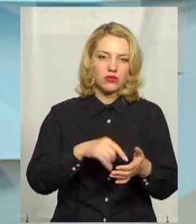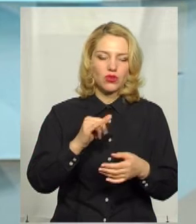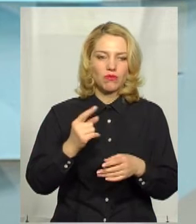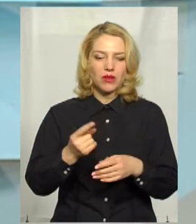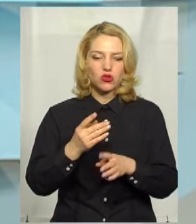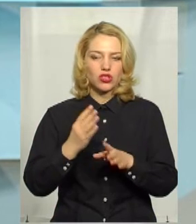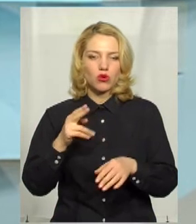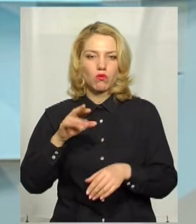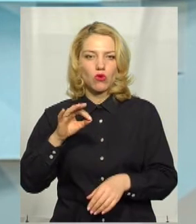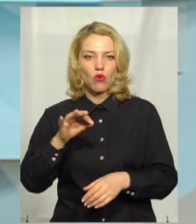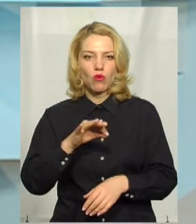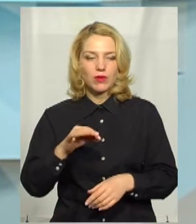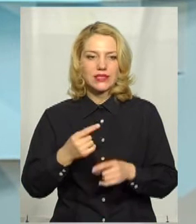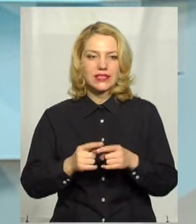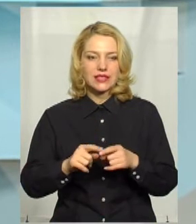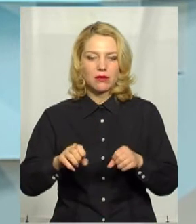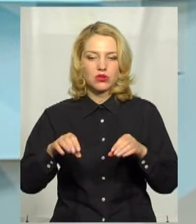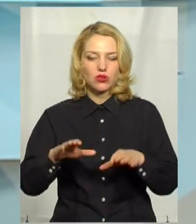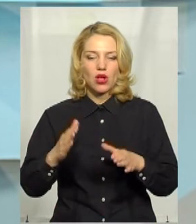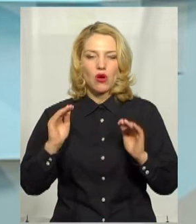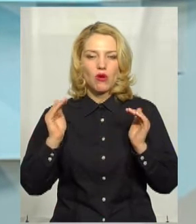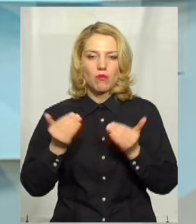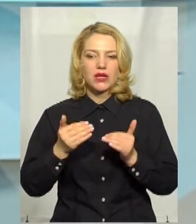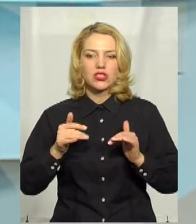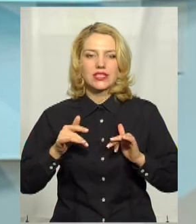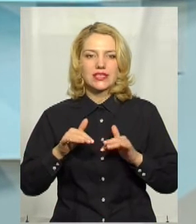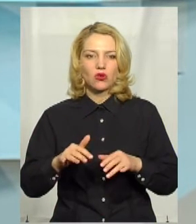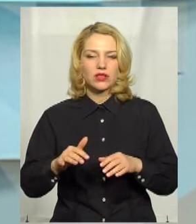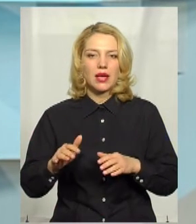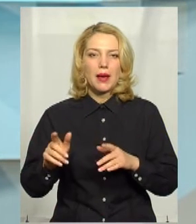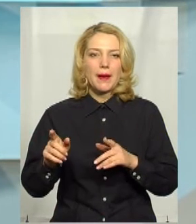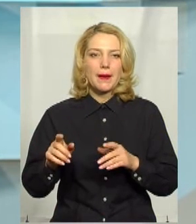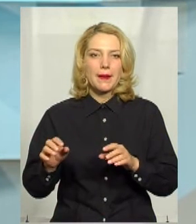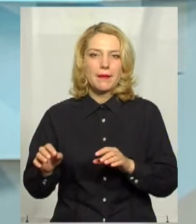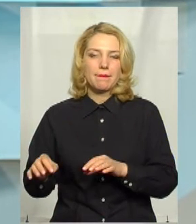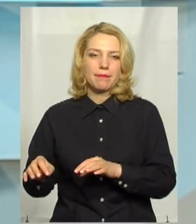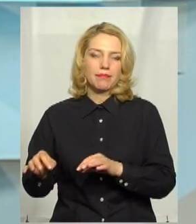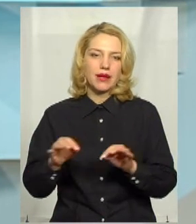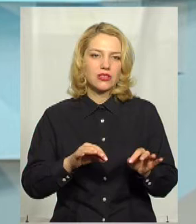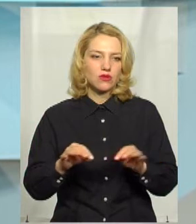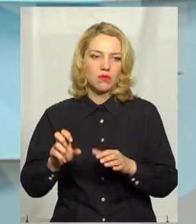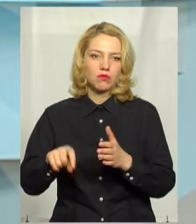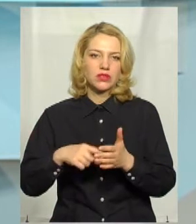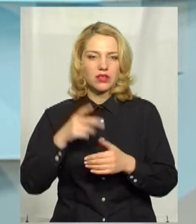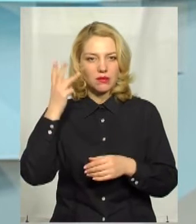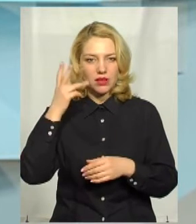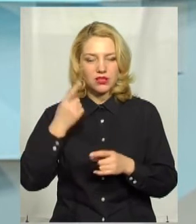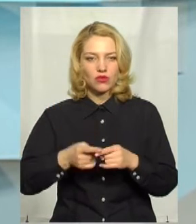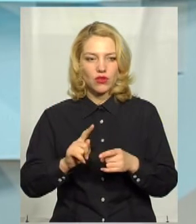першу чергу по області, тому що дана постанова, яка обмежує заходи пересування, по містам вона